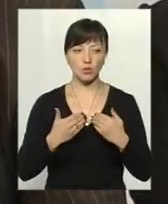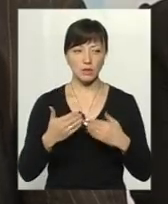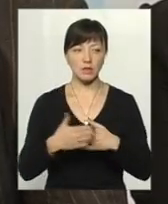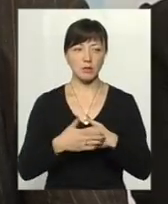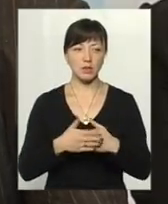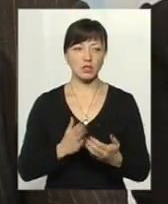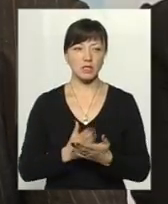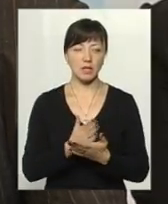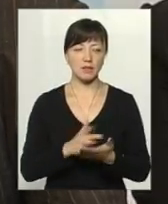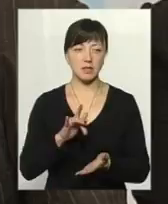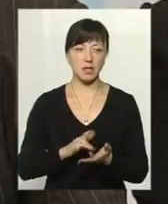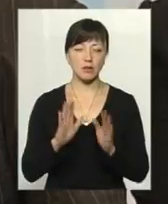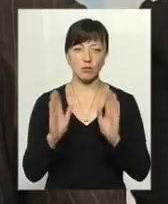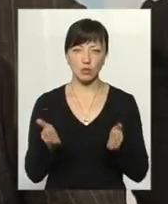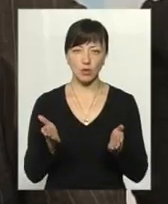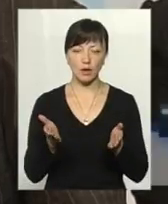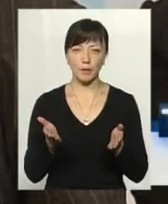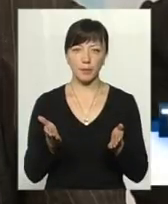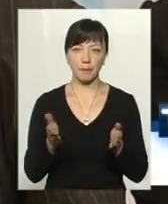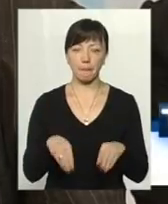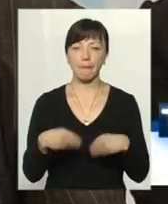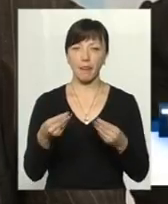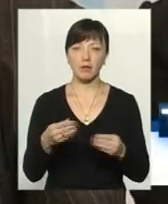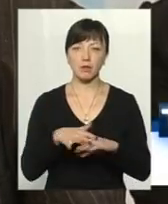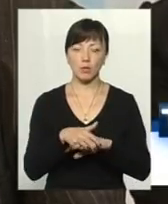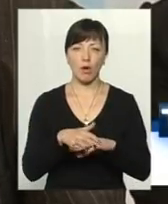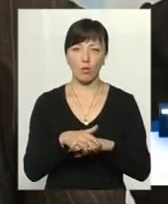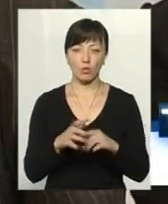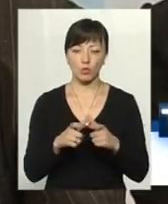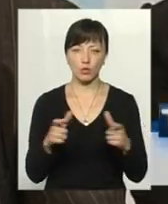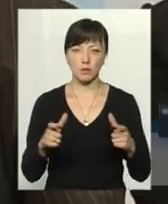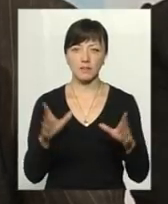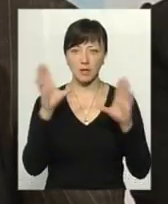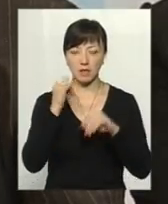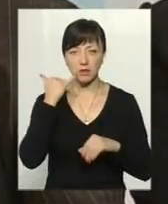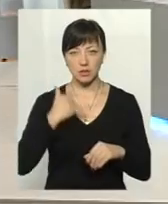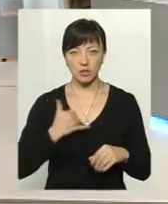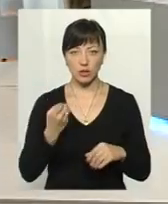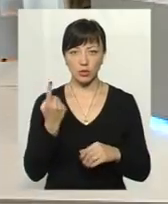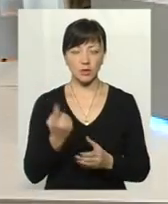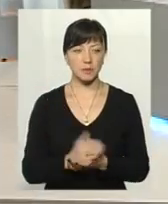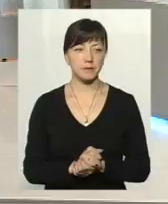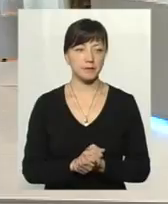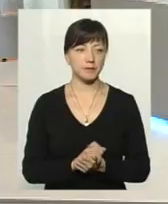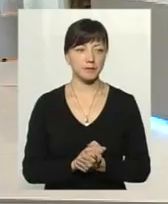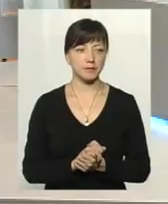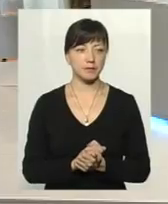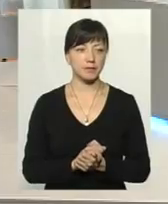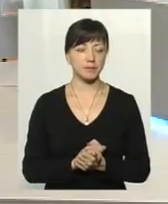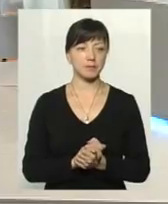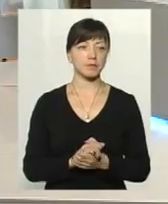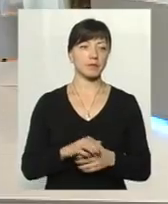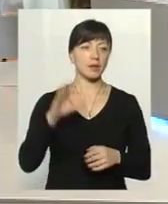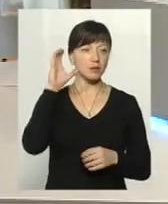найближчий сервісний центр, їй буде надано рахунок. І ми встигаємо прийняти ще один телефонний дзвінок від нашого